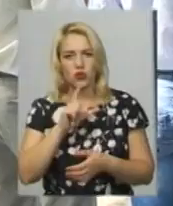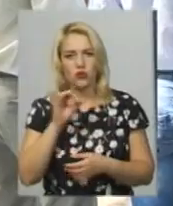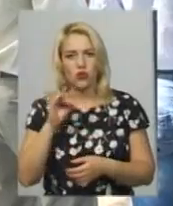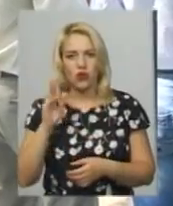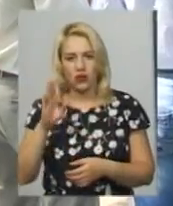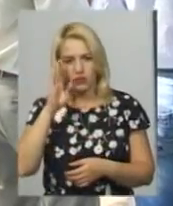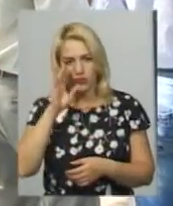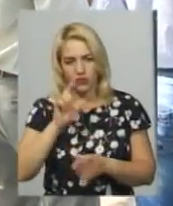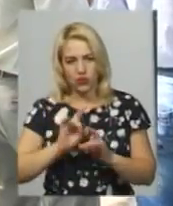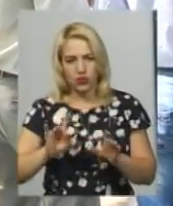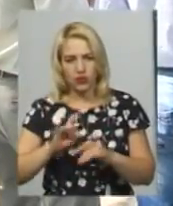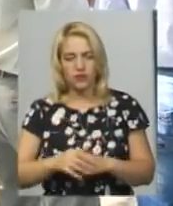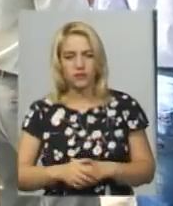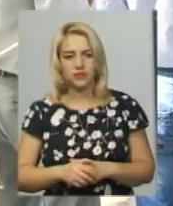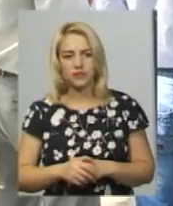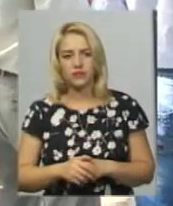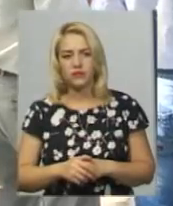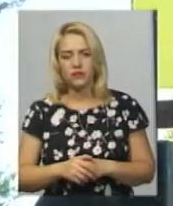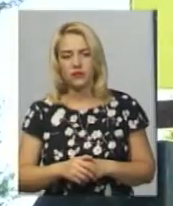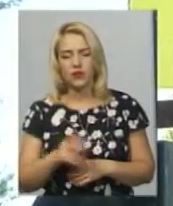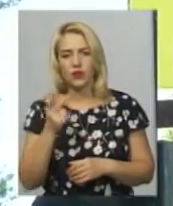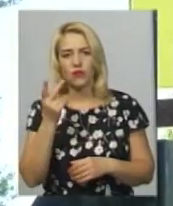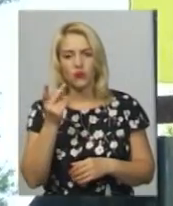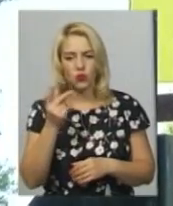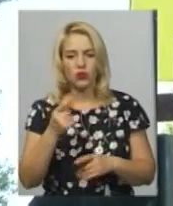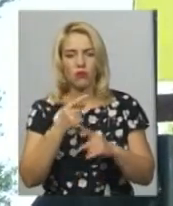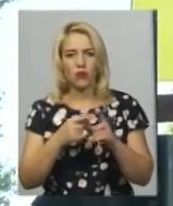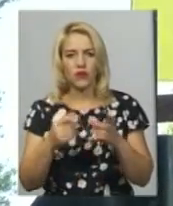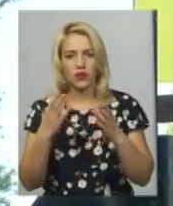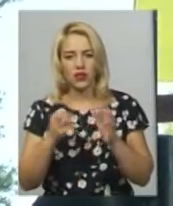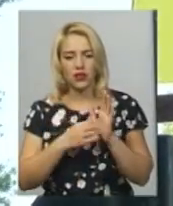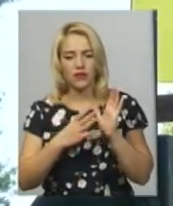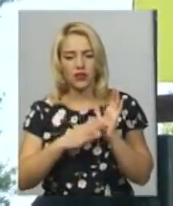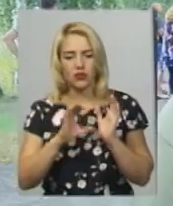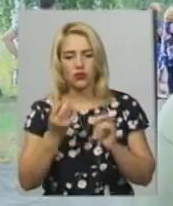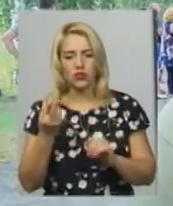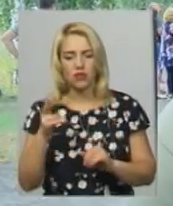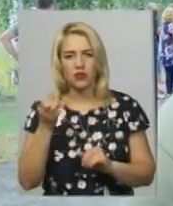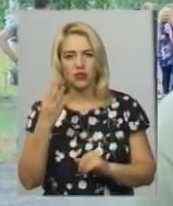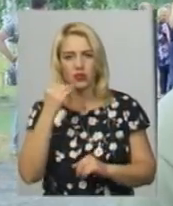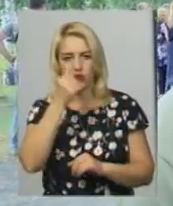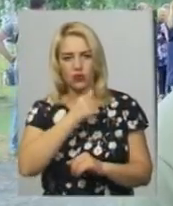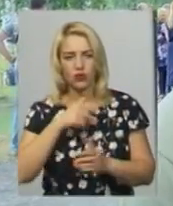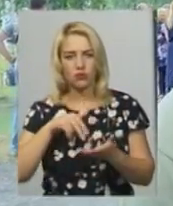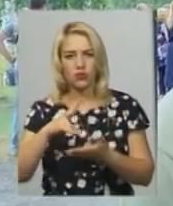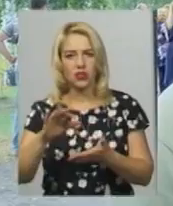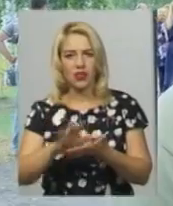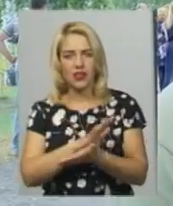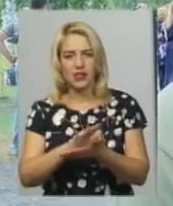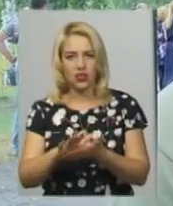Романенко командував розвідзводом. В другі половини дня, 19 серпня 2014 року, пішли на зачистку